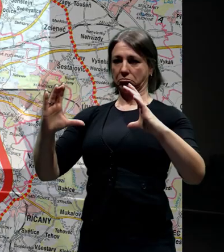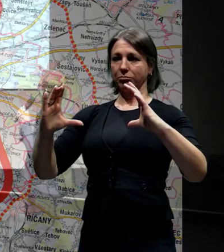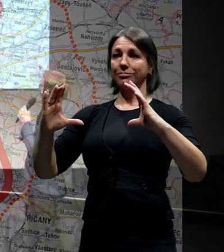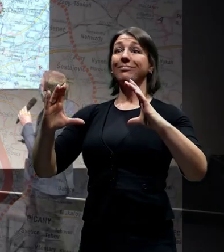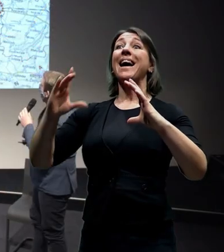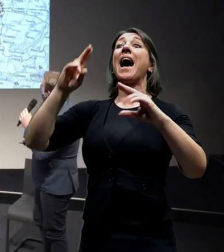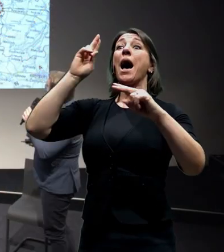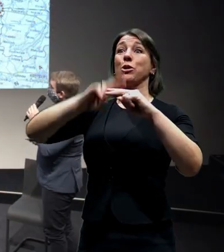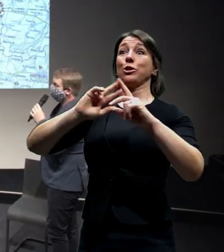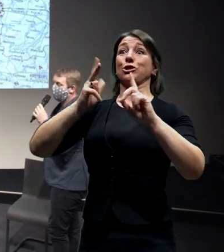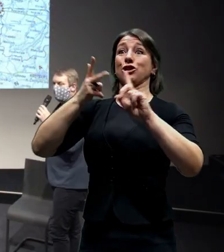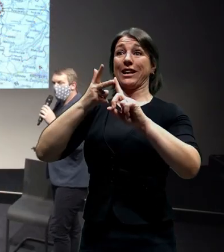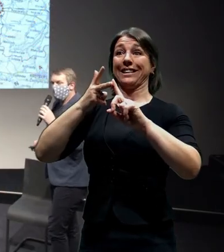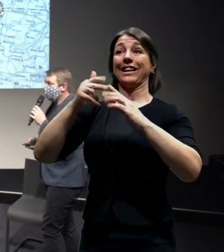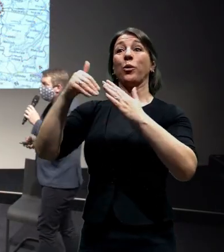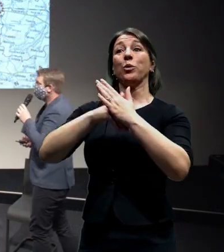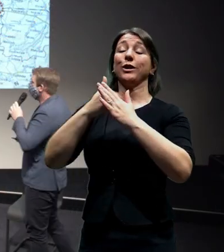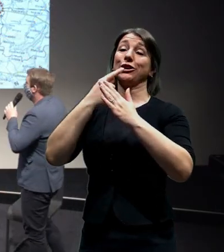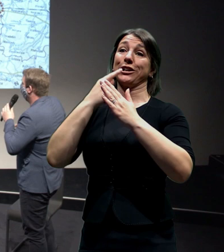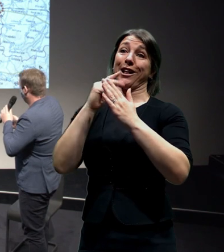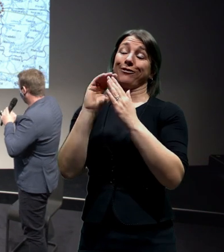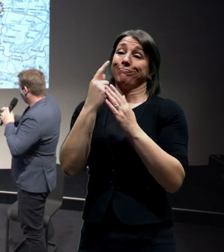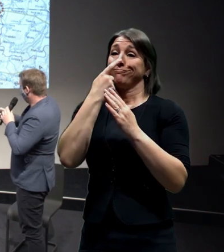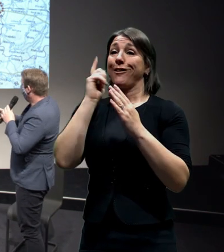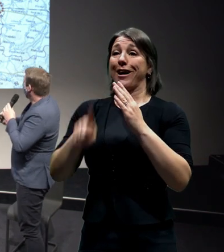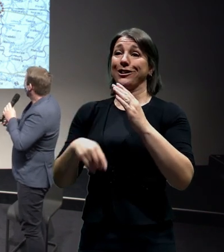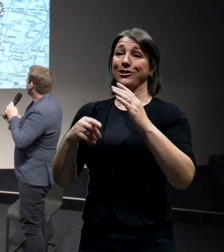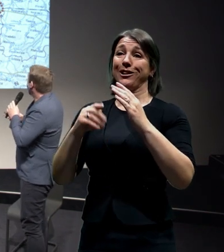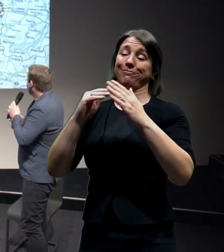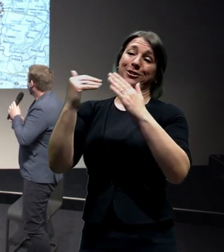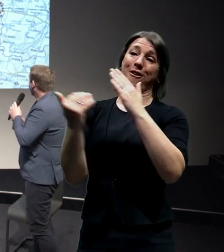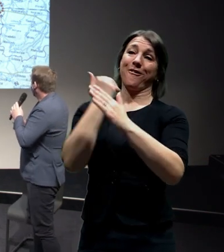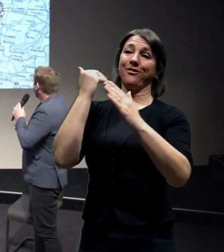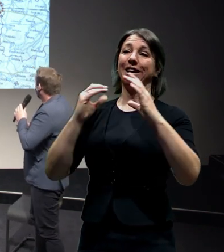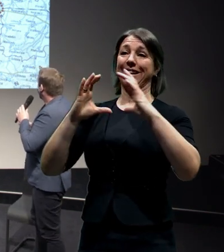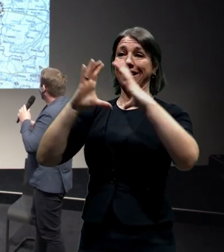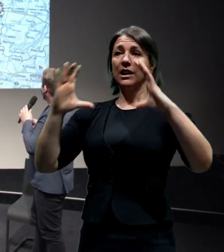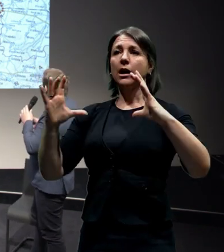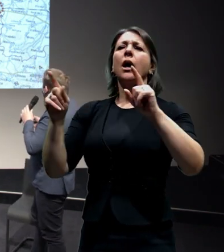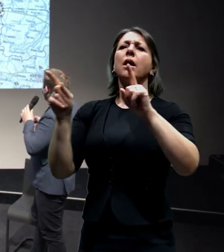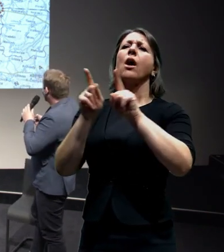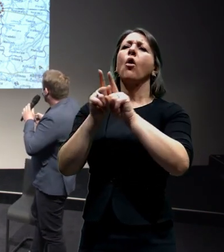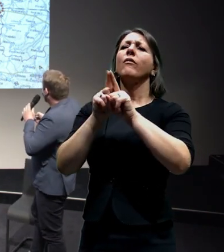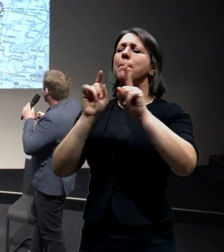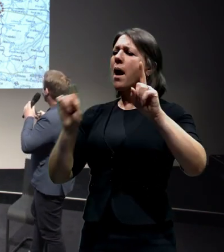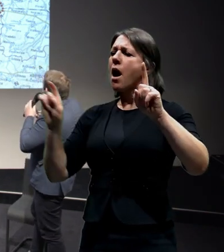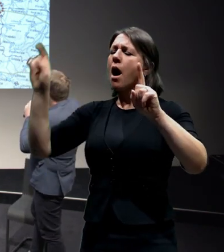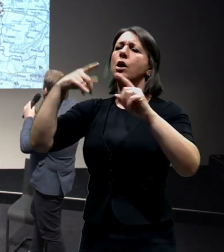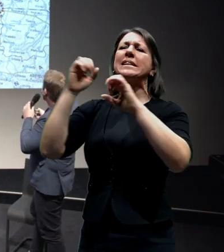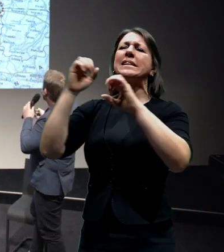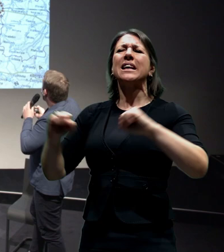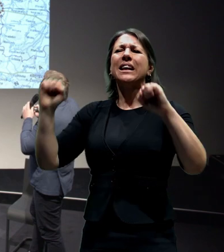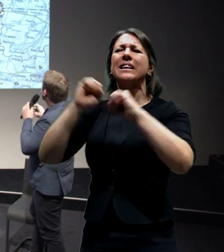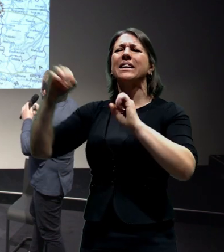No a pak tu máme jejich malého bratříčka, což je takzvaný aglomerační okruh. Je to taková soustava silnic a přeložek